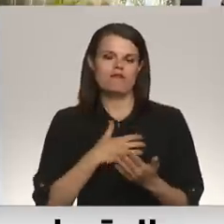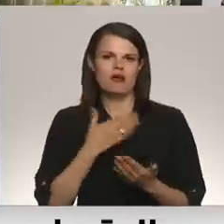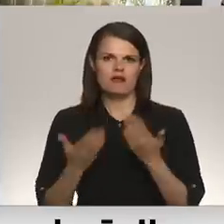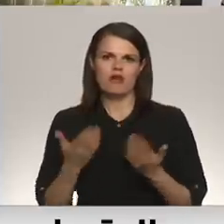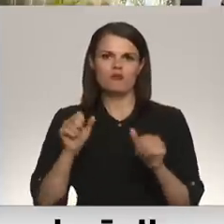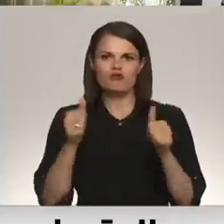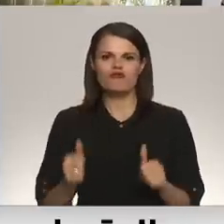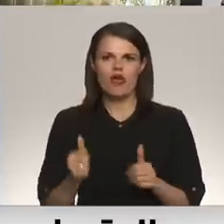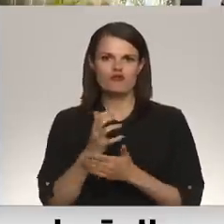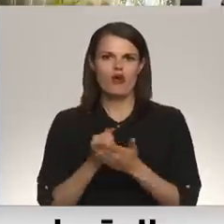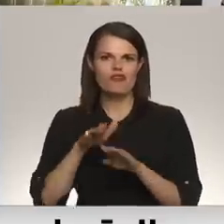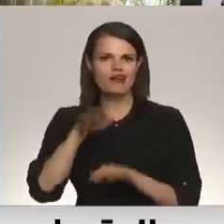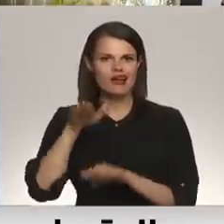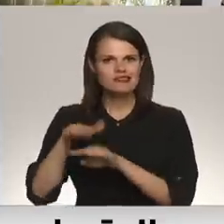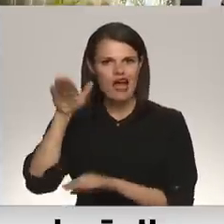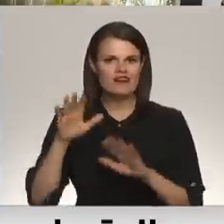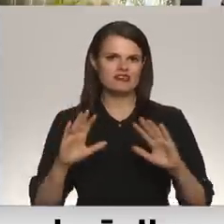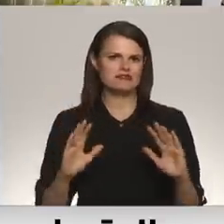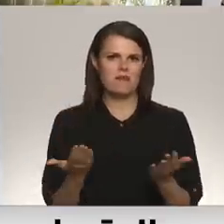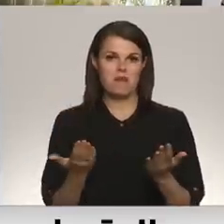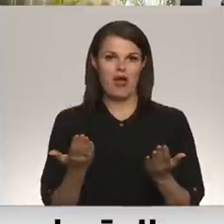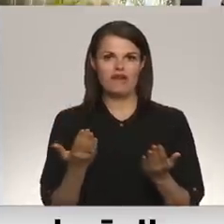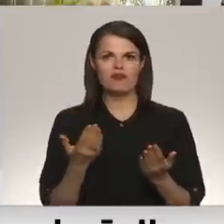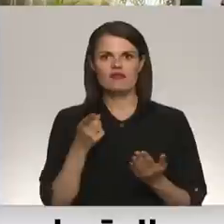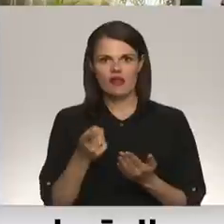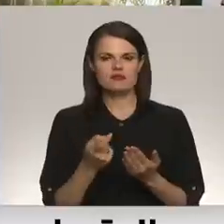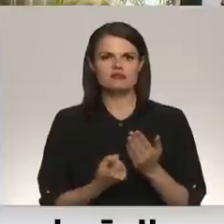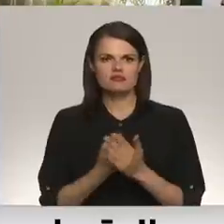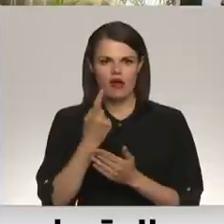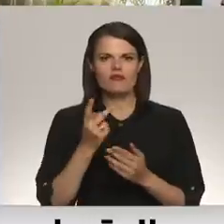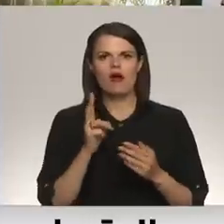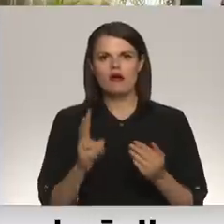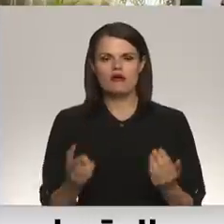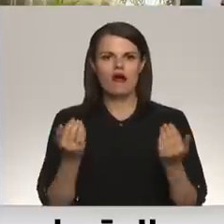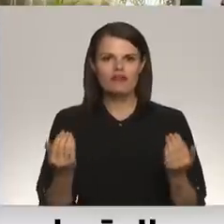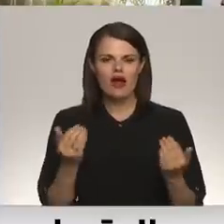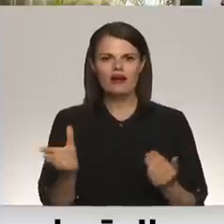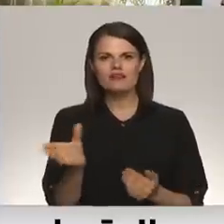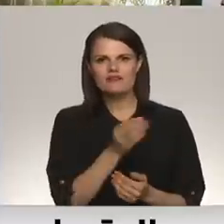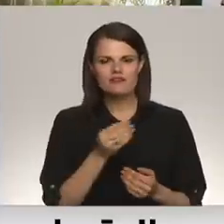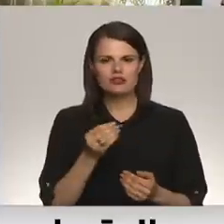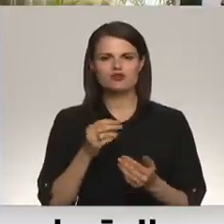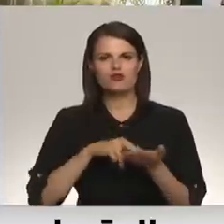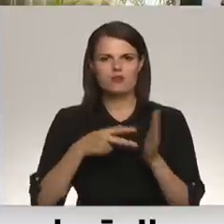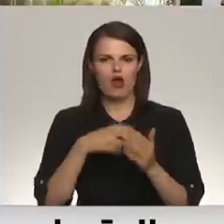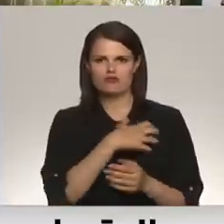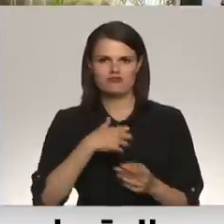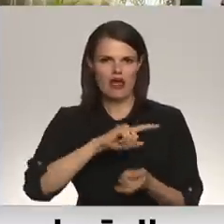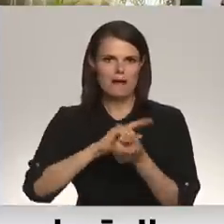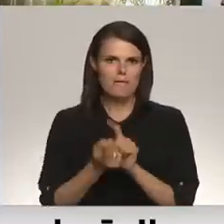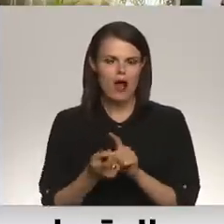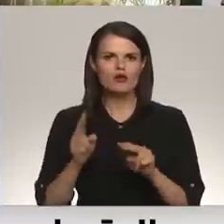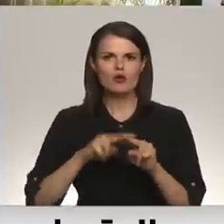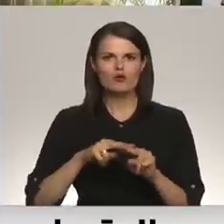veidošanu, bet rezervu veidošanu tas būtībā nozīmētu visu mehānismu pašreizējā pārstruktūrēšanu. Un